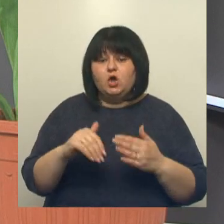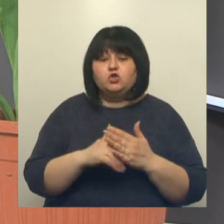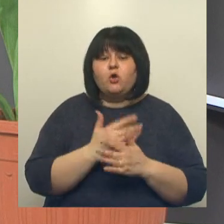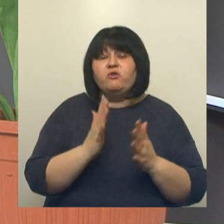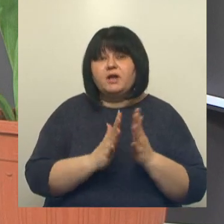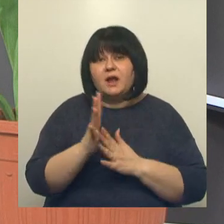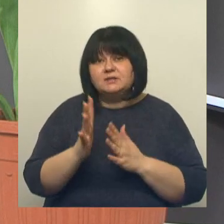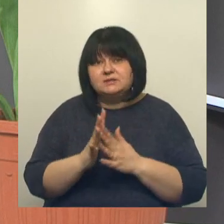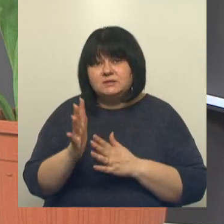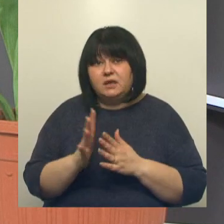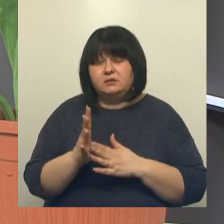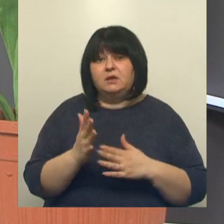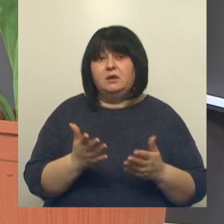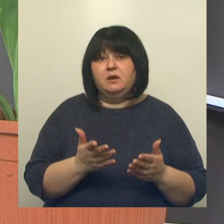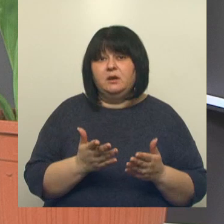растения,